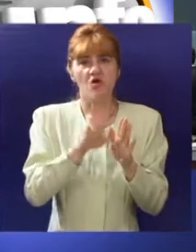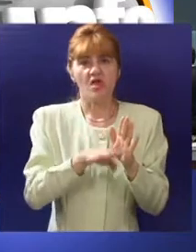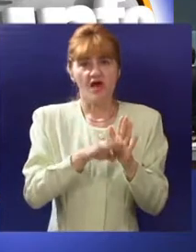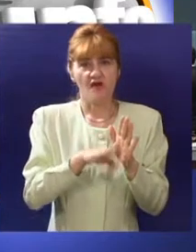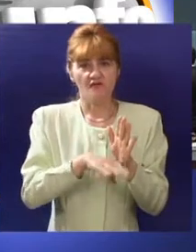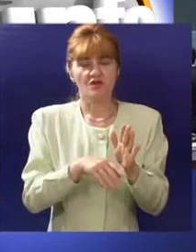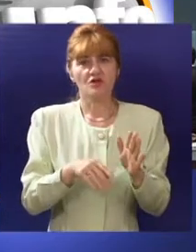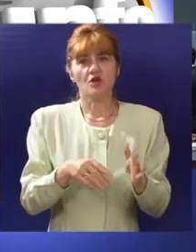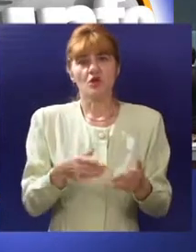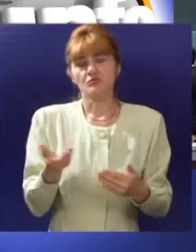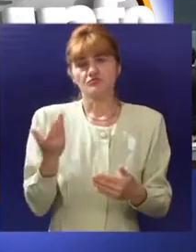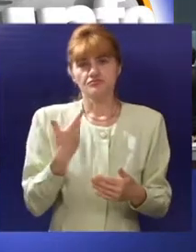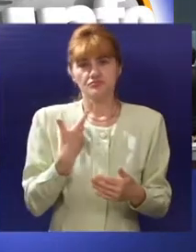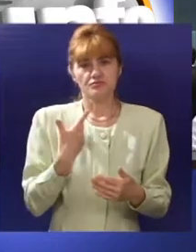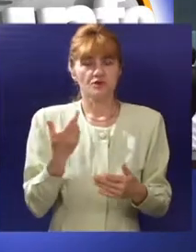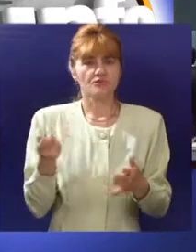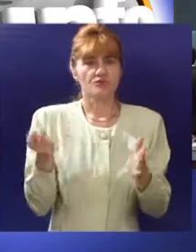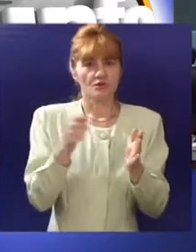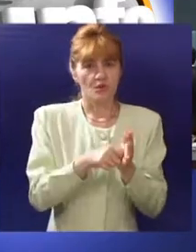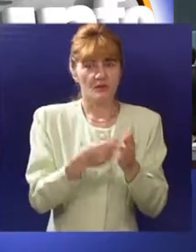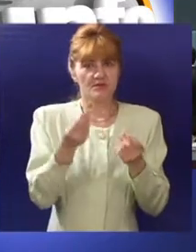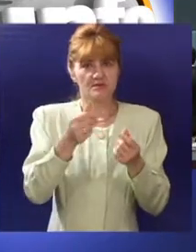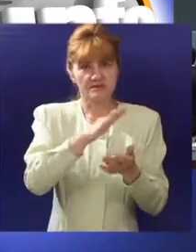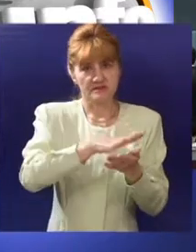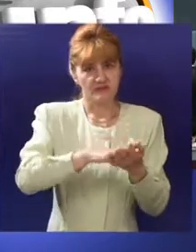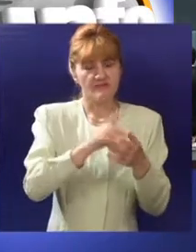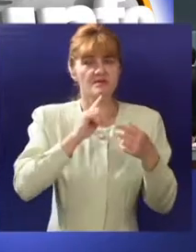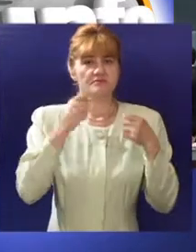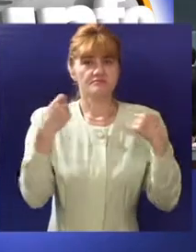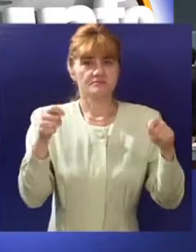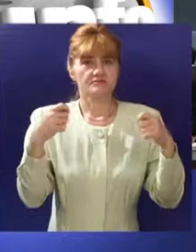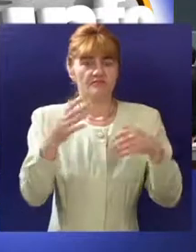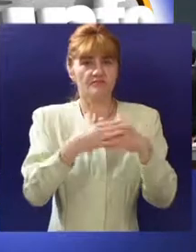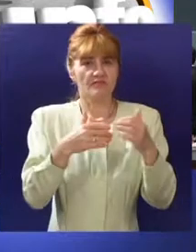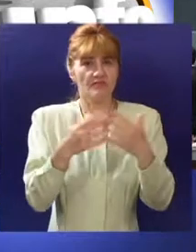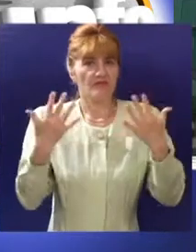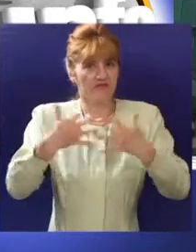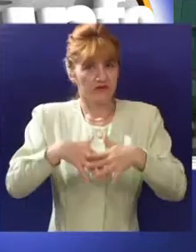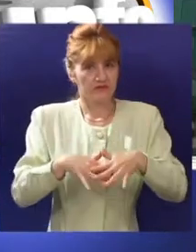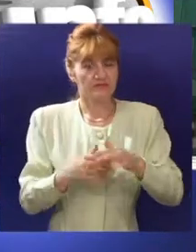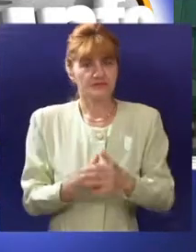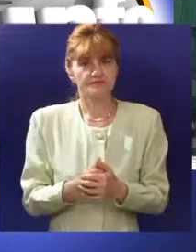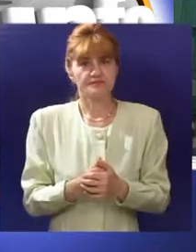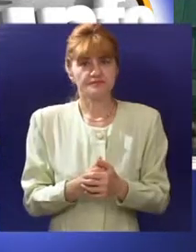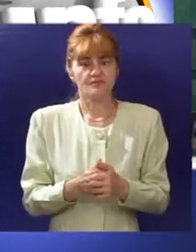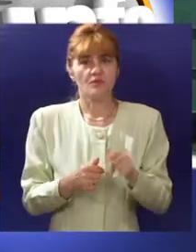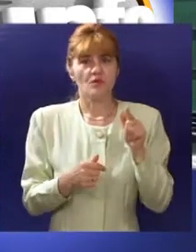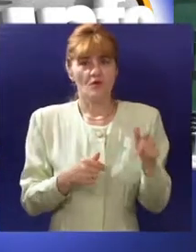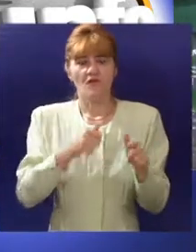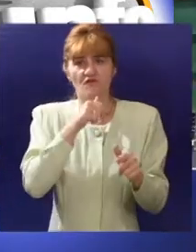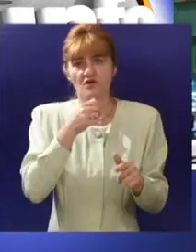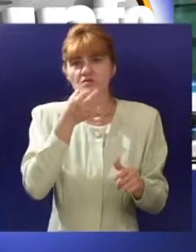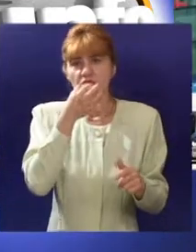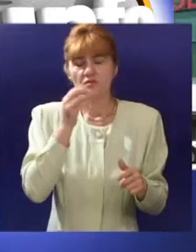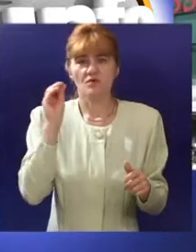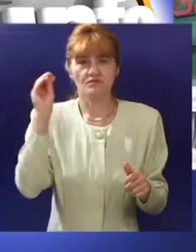brzo, jeftino dođu do prostora i do realizacije svojih projekata. Sajam protiče u znaku